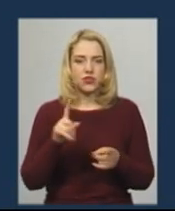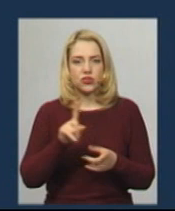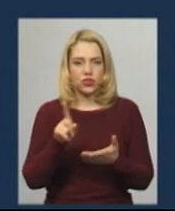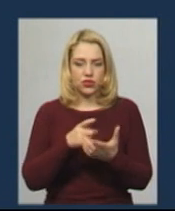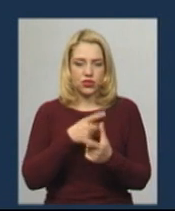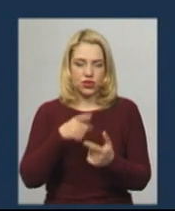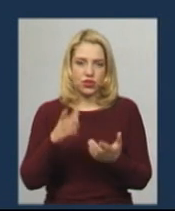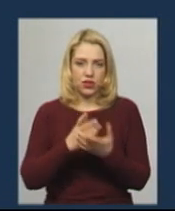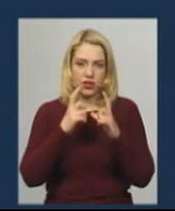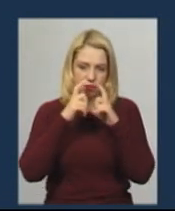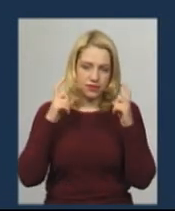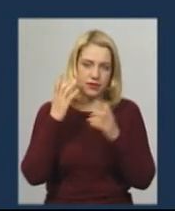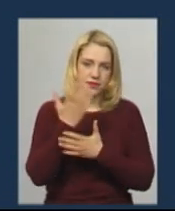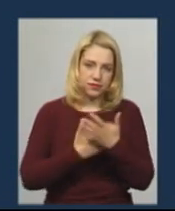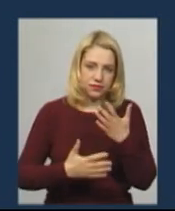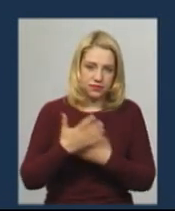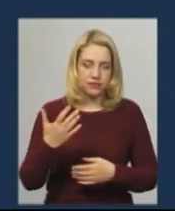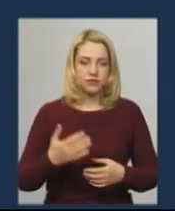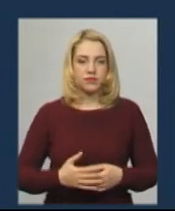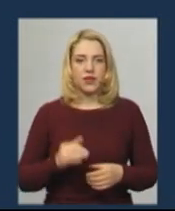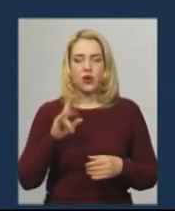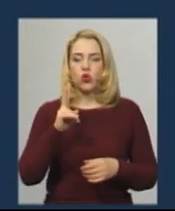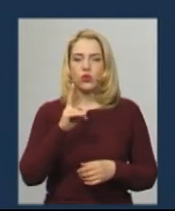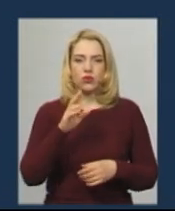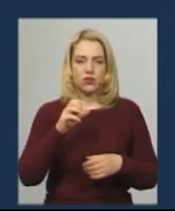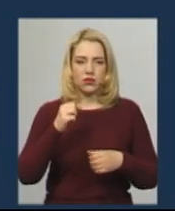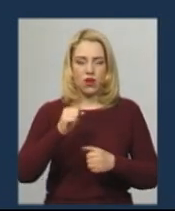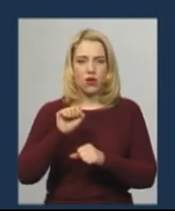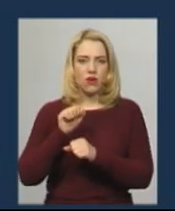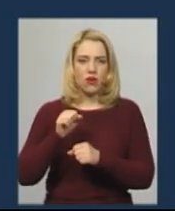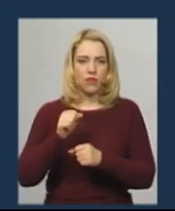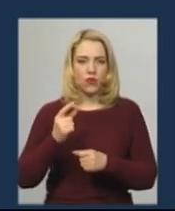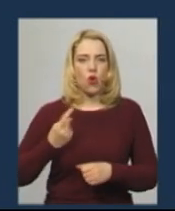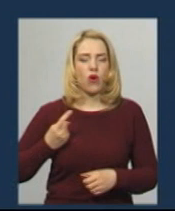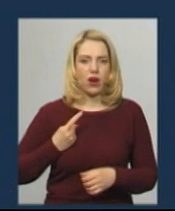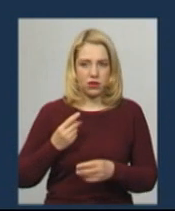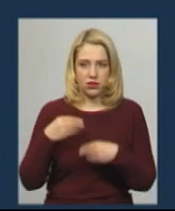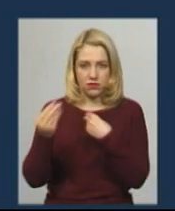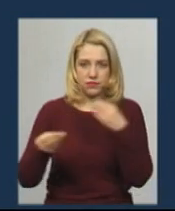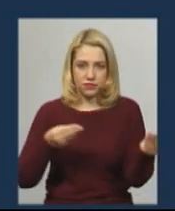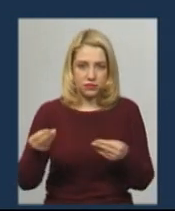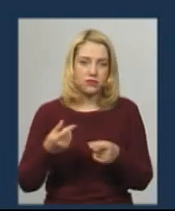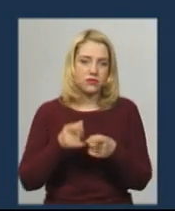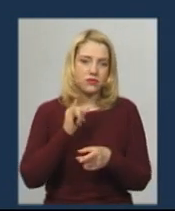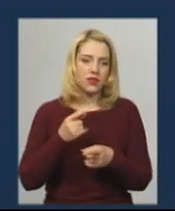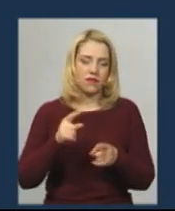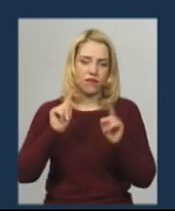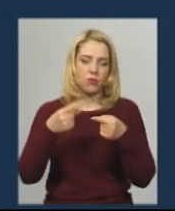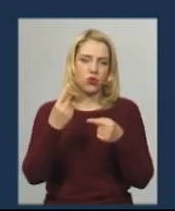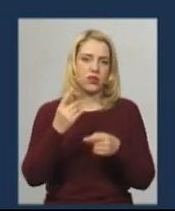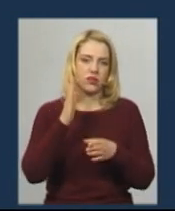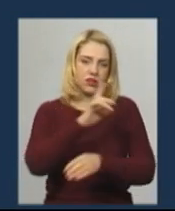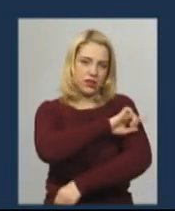для тих же охоронців, які будуть працювати. Вимога одна – дотримання санітарних